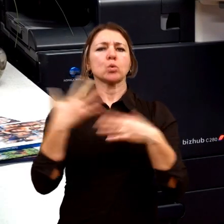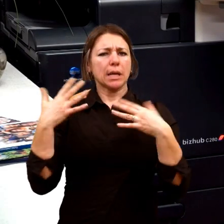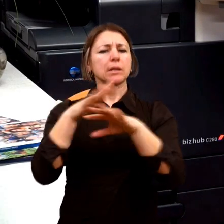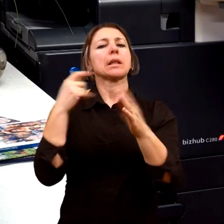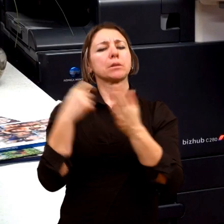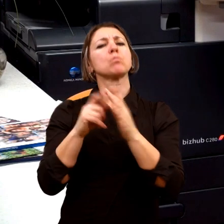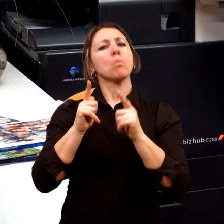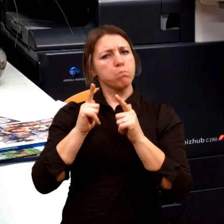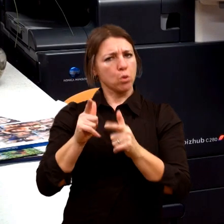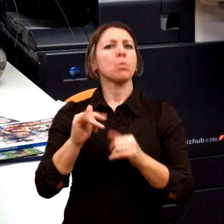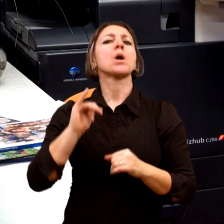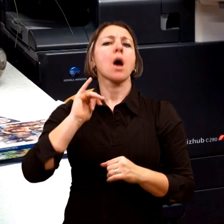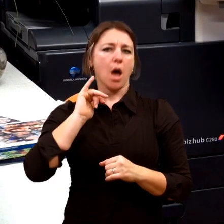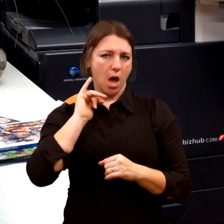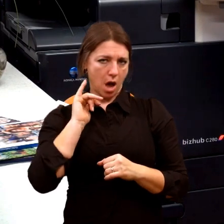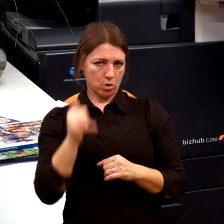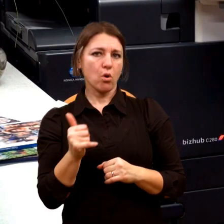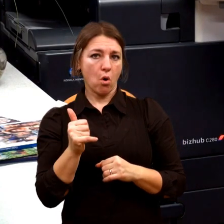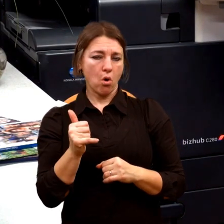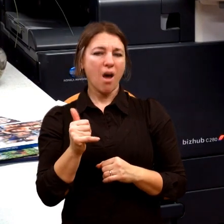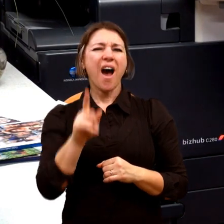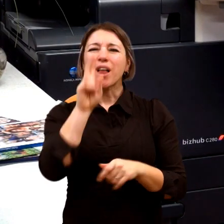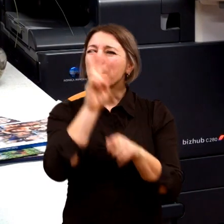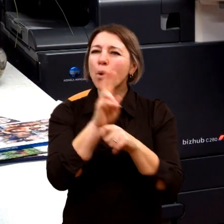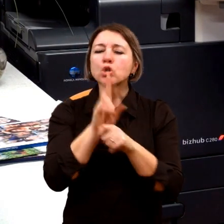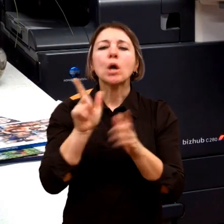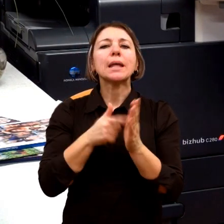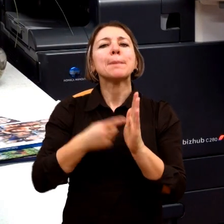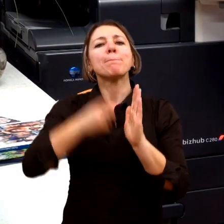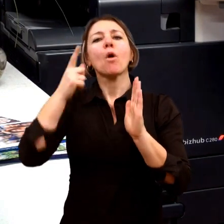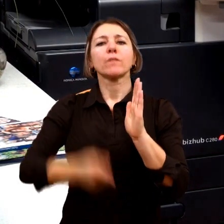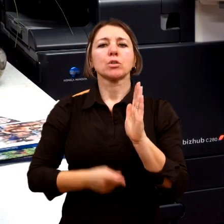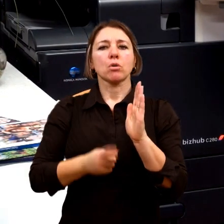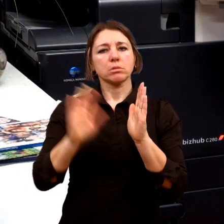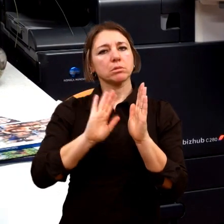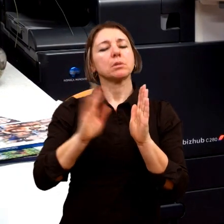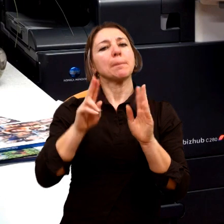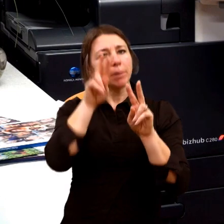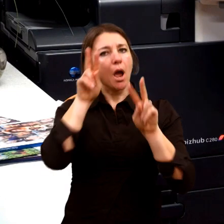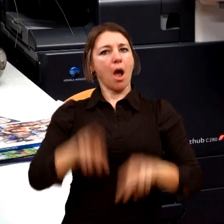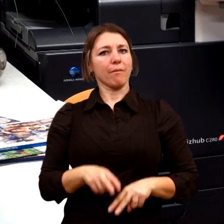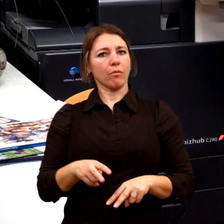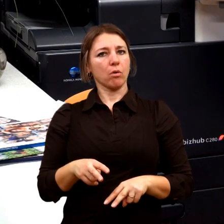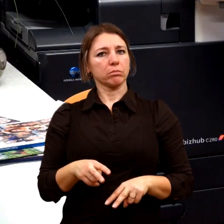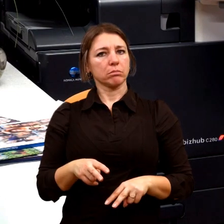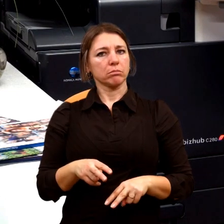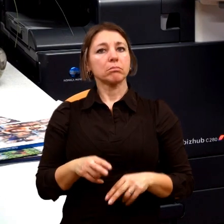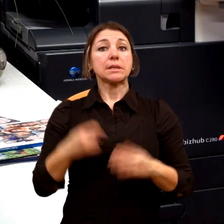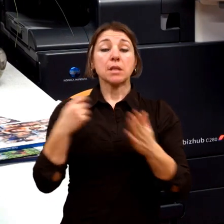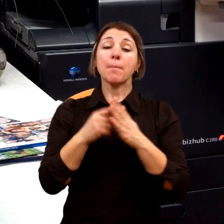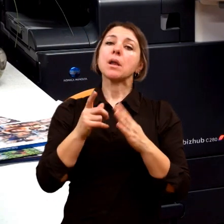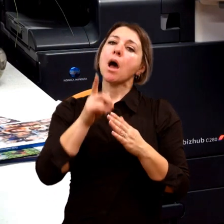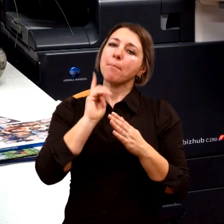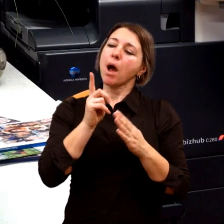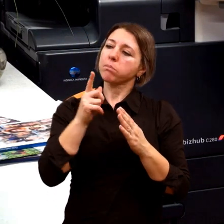podporovat, umožnit to právo. Inkluze je právo. Inkluze neznamená realizaci, že to takhle musí